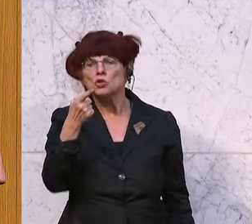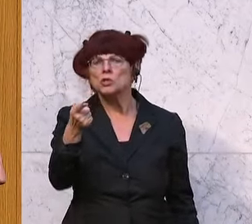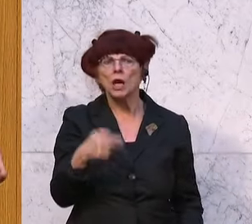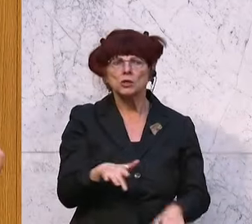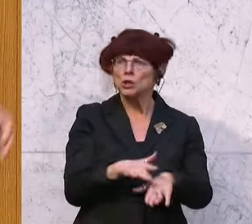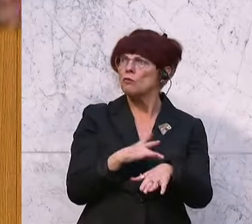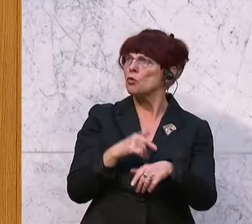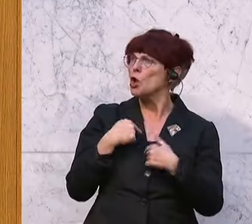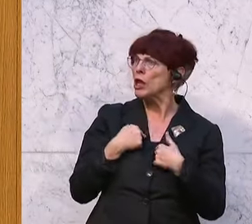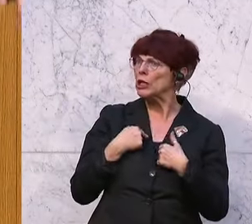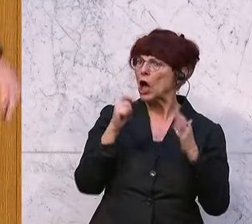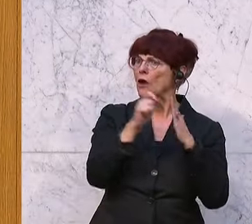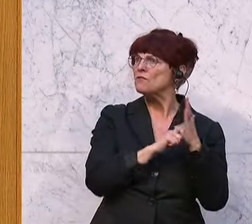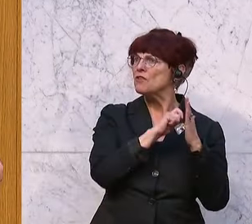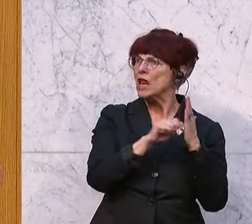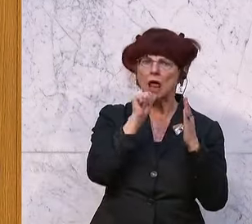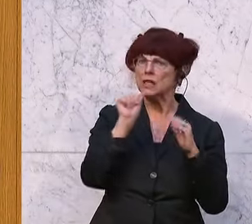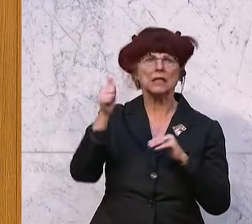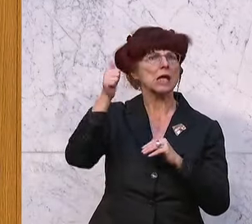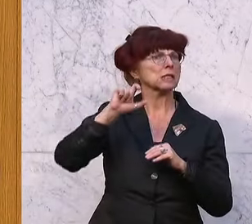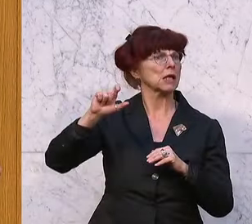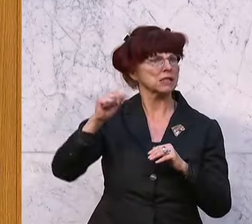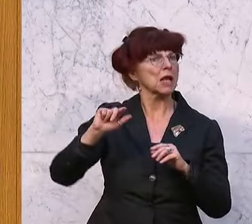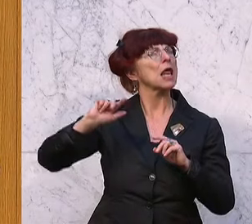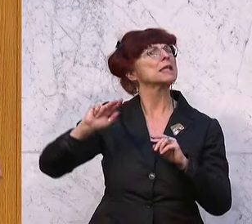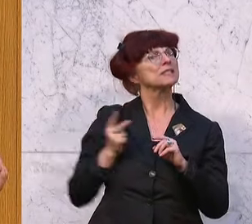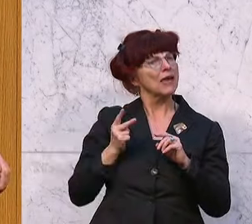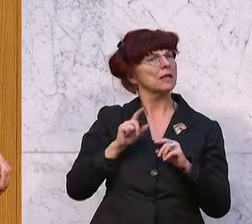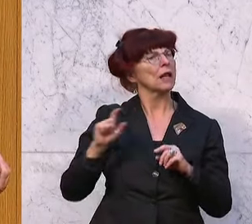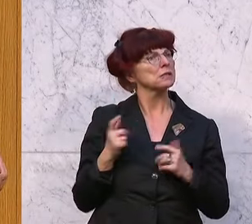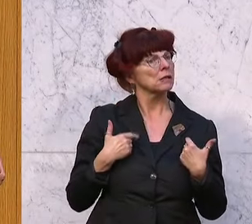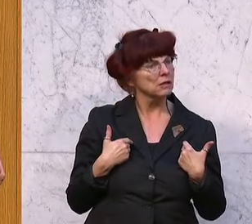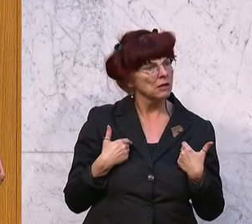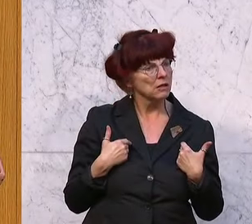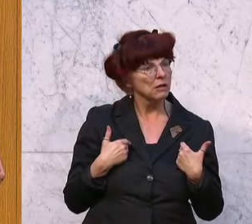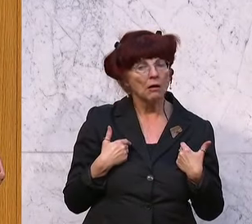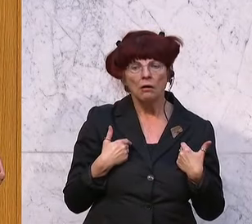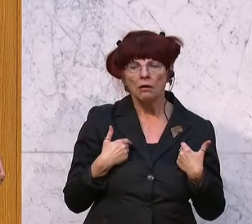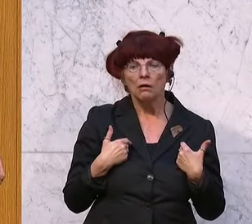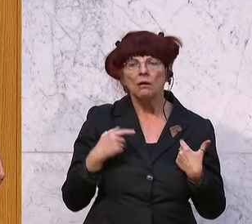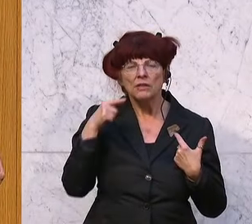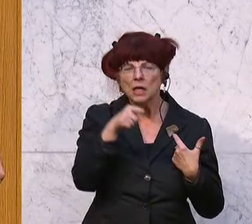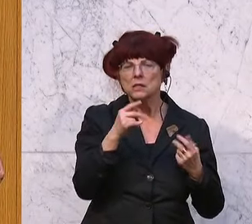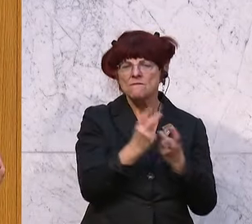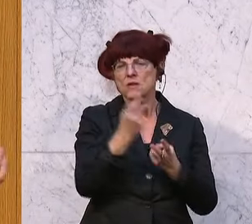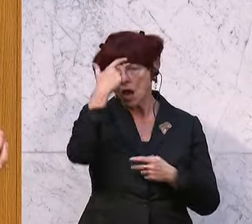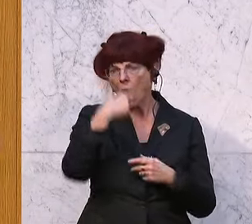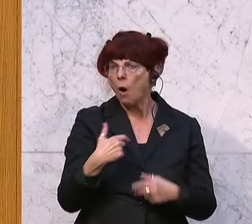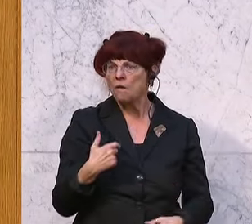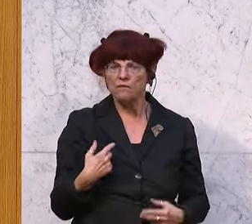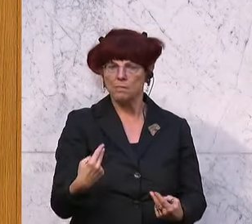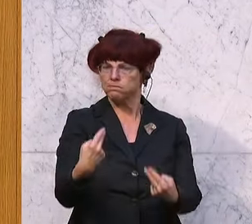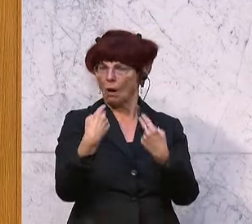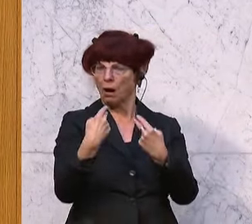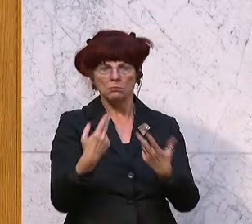interpretieren. Und ich weiß nicht, ob Sie das nachvollziehen können, ob das für die Menschen, ja, dass sie es als blanken Hohn in Wahrheit interpretieren, wenn dann